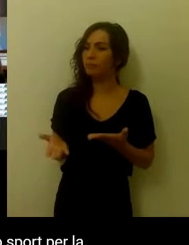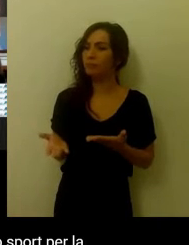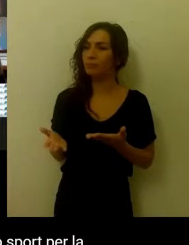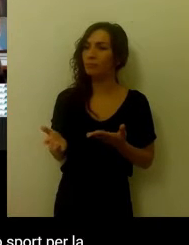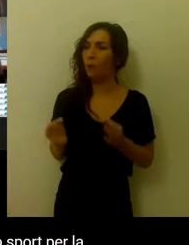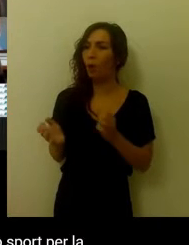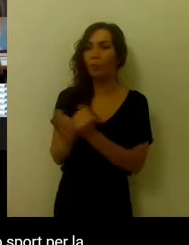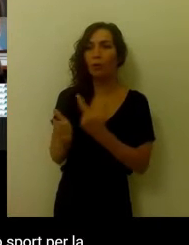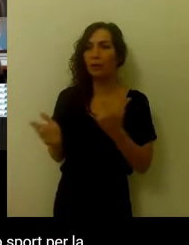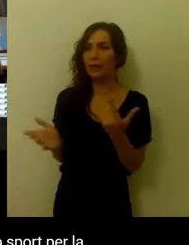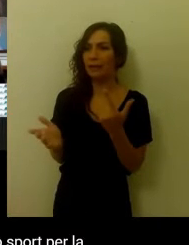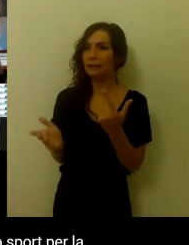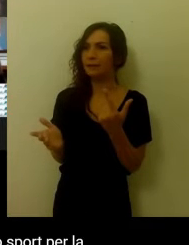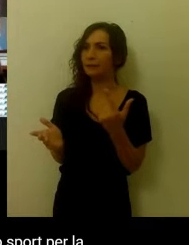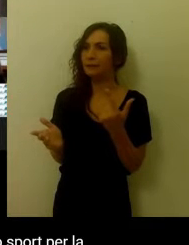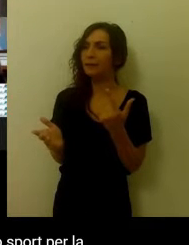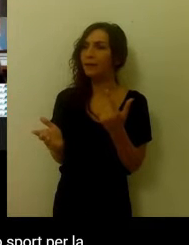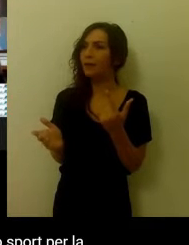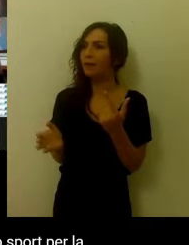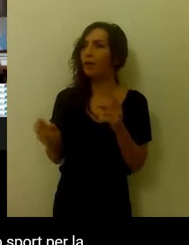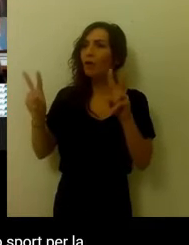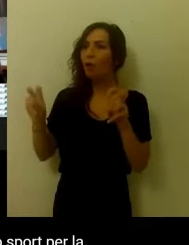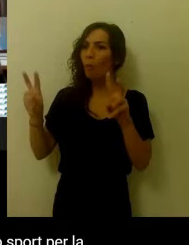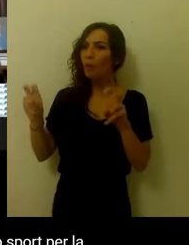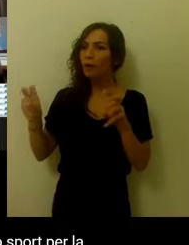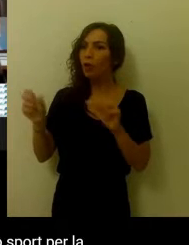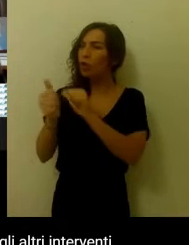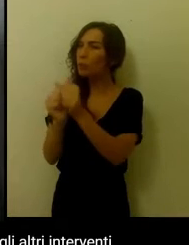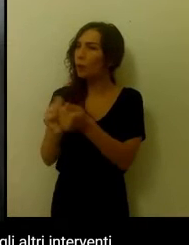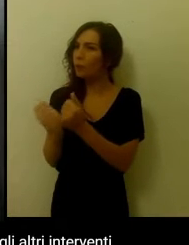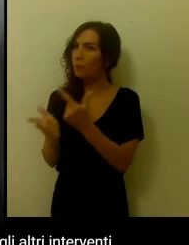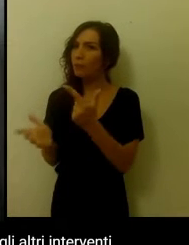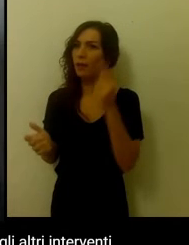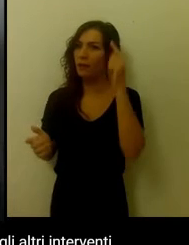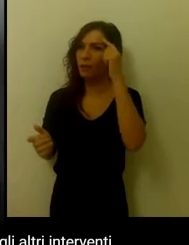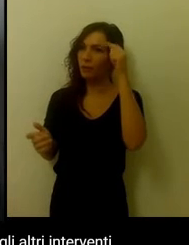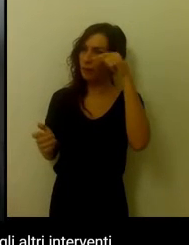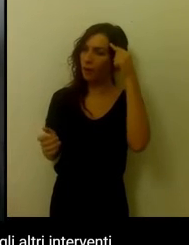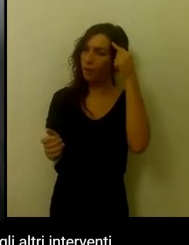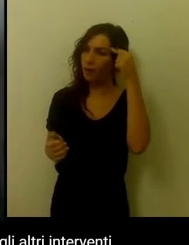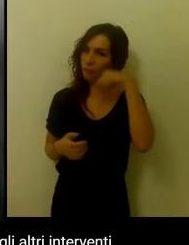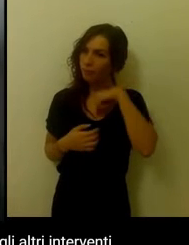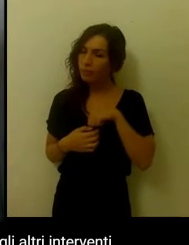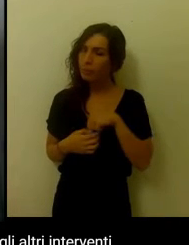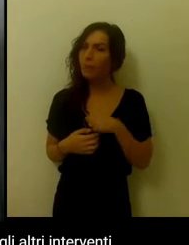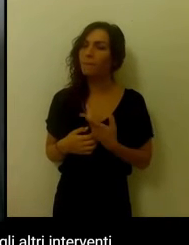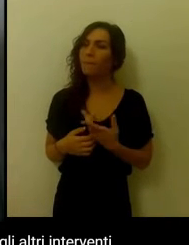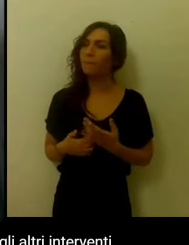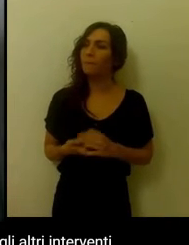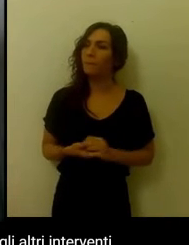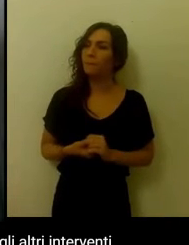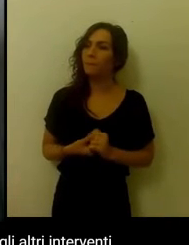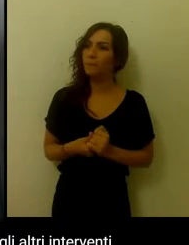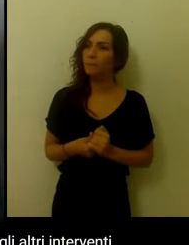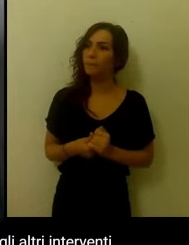escursus nell'importanza dello sport, ovviamente per la mente, è